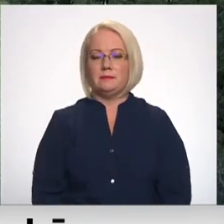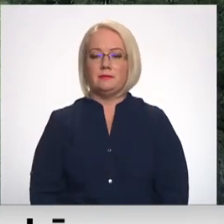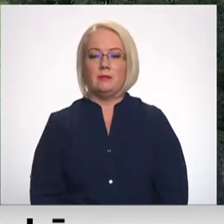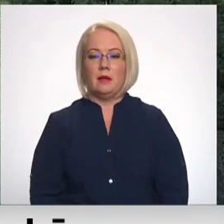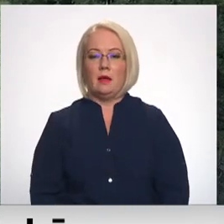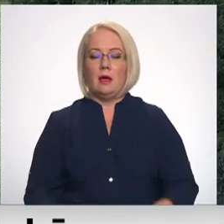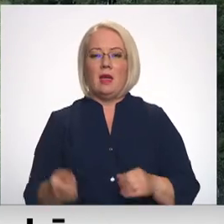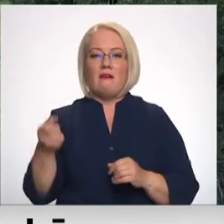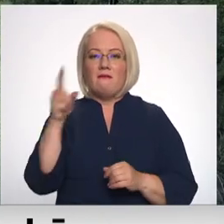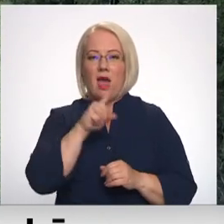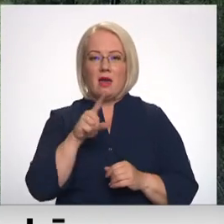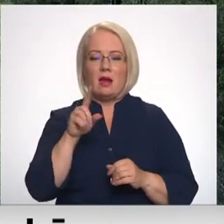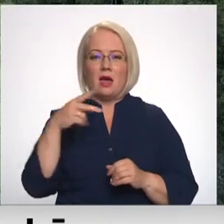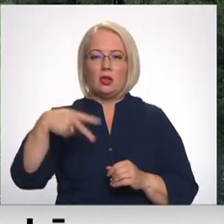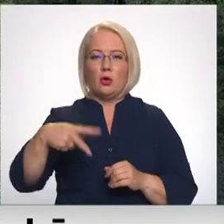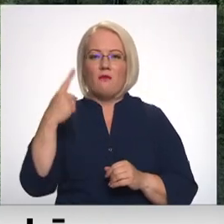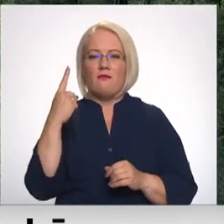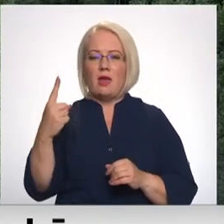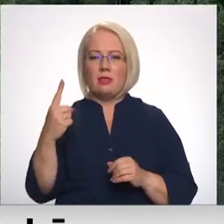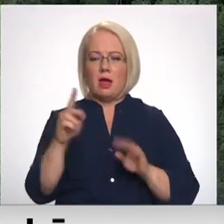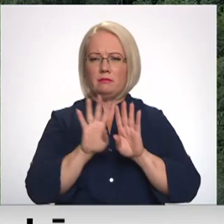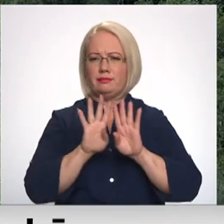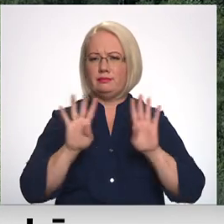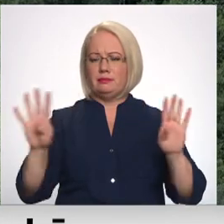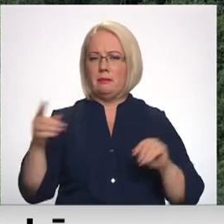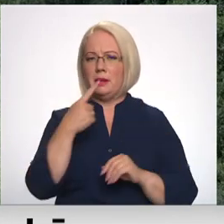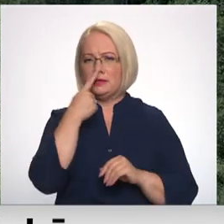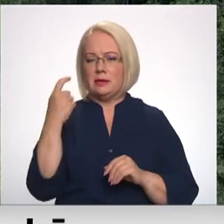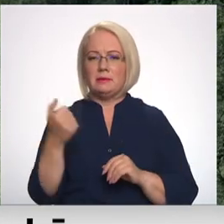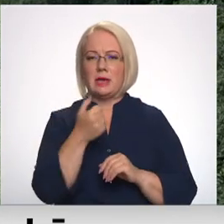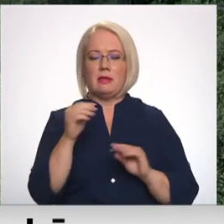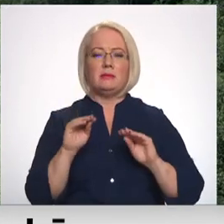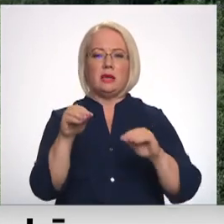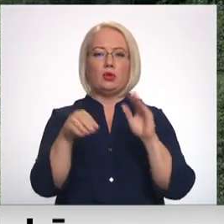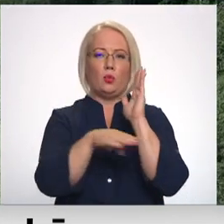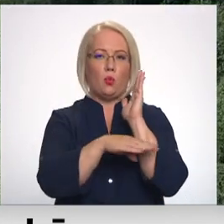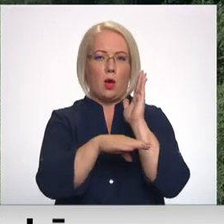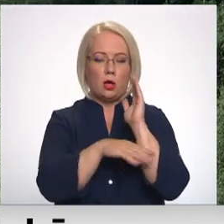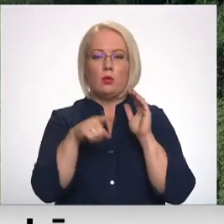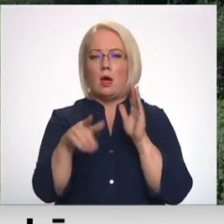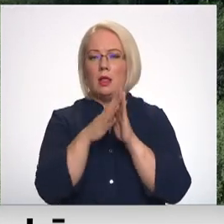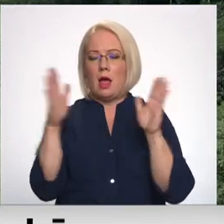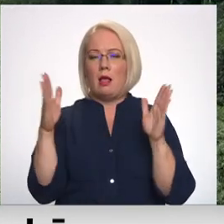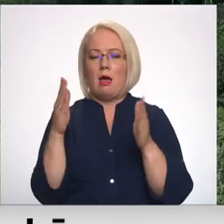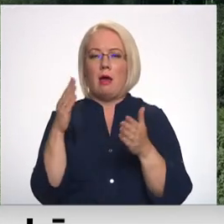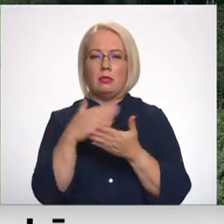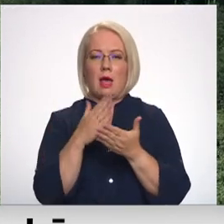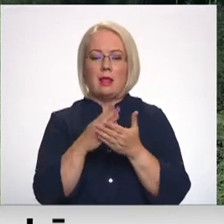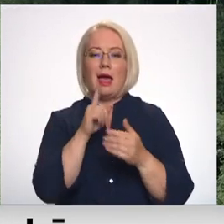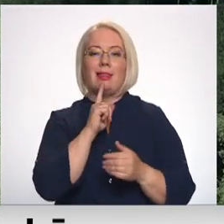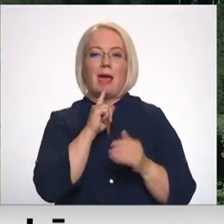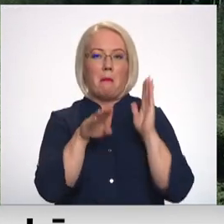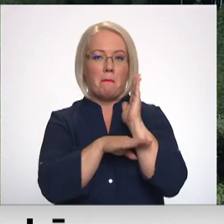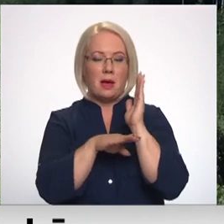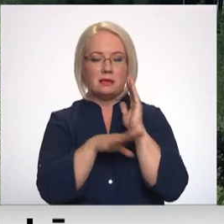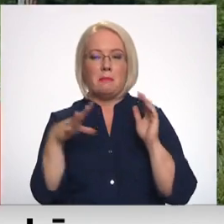Vairāk nekā 21 rindā pirms simts gadiem sastādītie koki, no kuriem lielākā daļa Liepas vēlprams mēneša bija